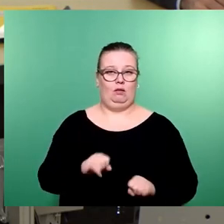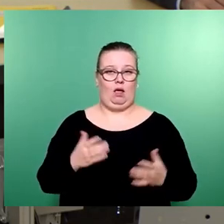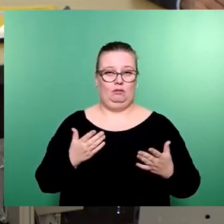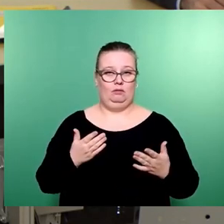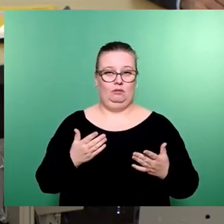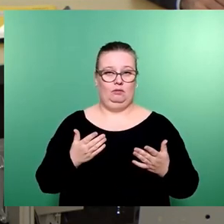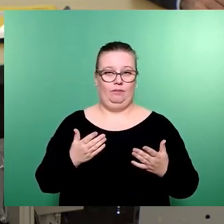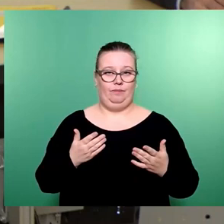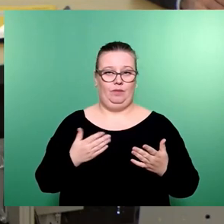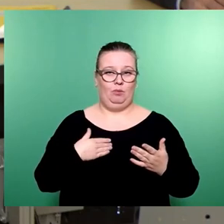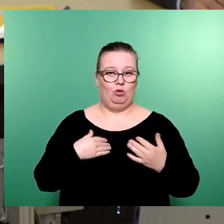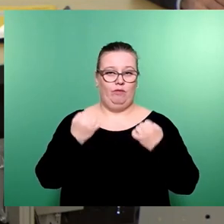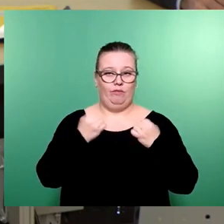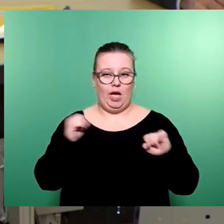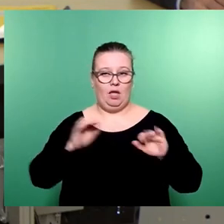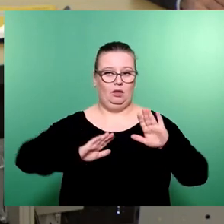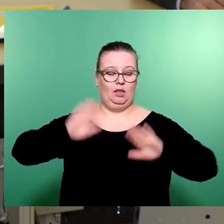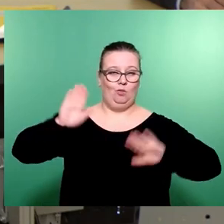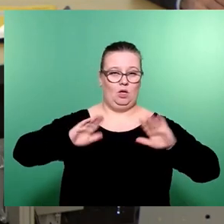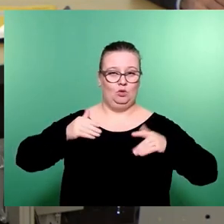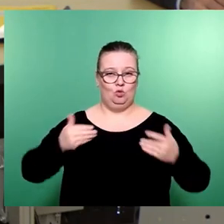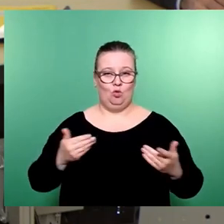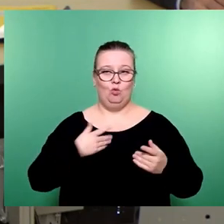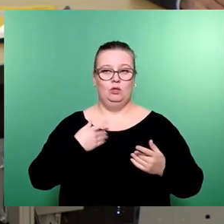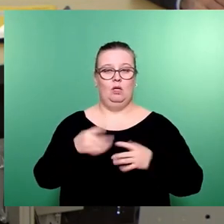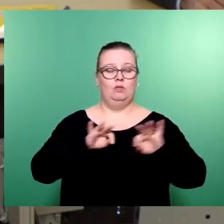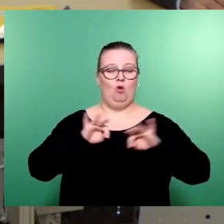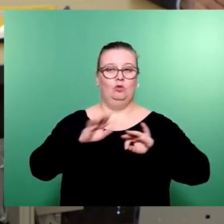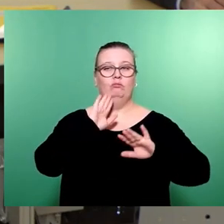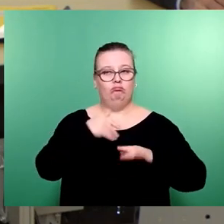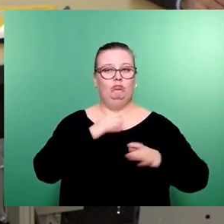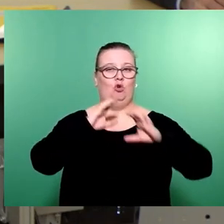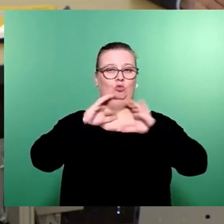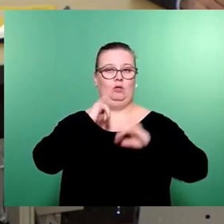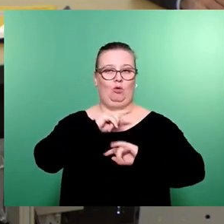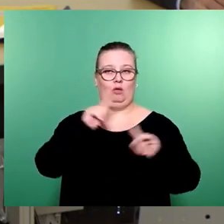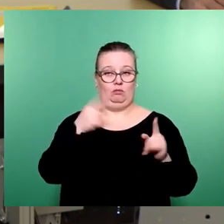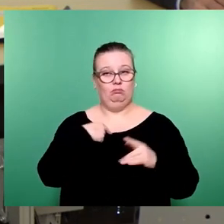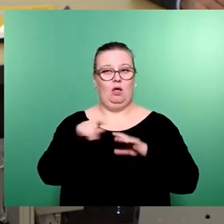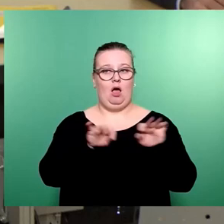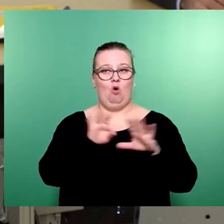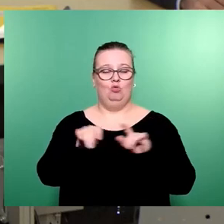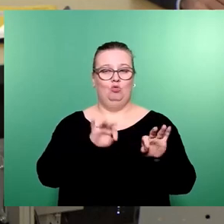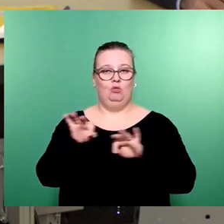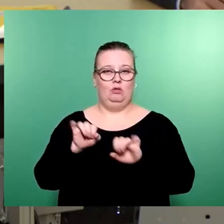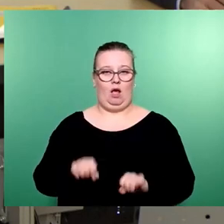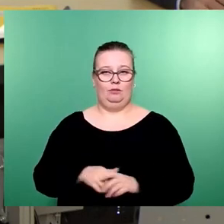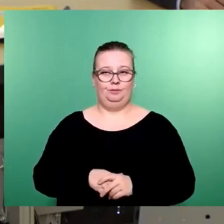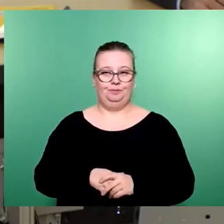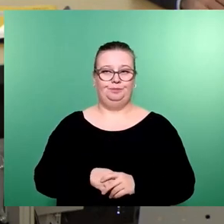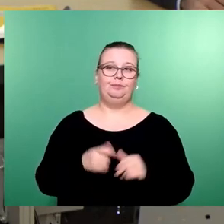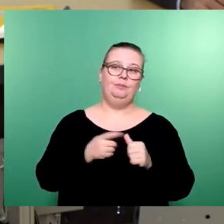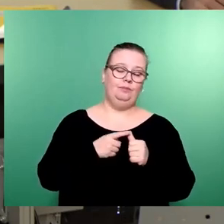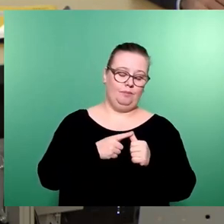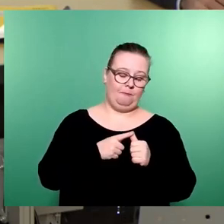ist Freiheit, das ist Demokratie. Demokratie, man kann sich aussuchen, mit wem man spricht. Das kann man machen. Das ist zum einen. Zum